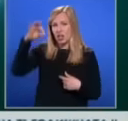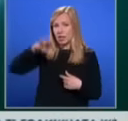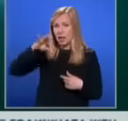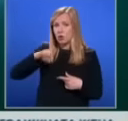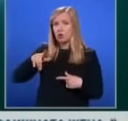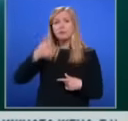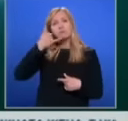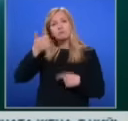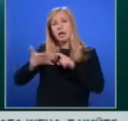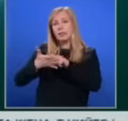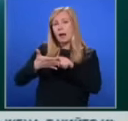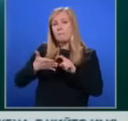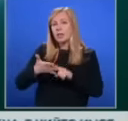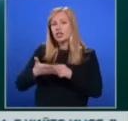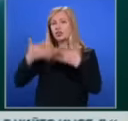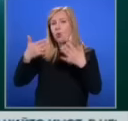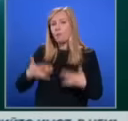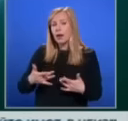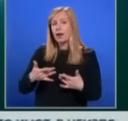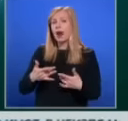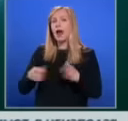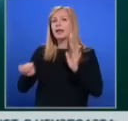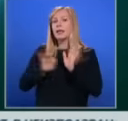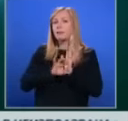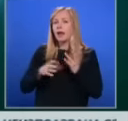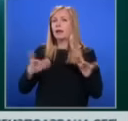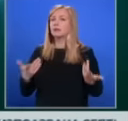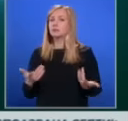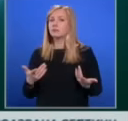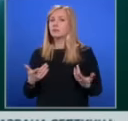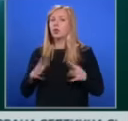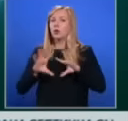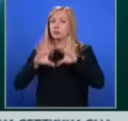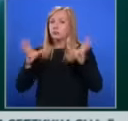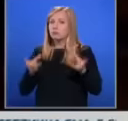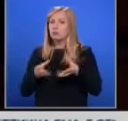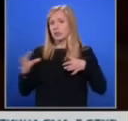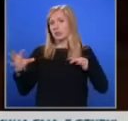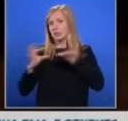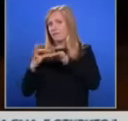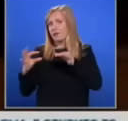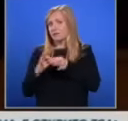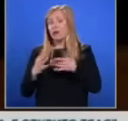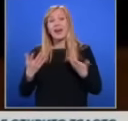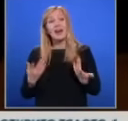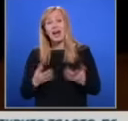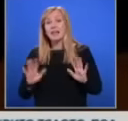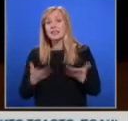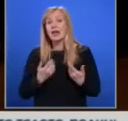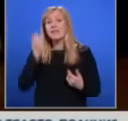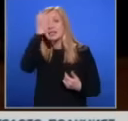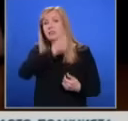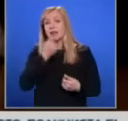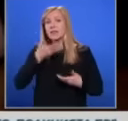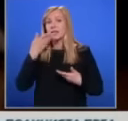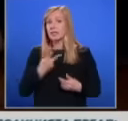набираха номера, имейли и имена на потенциални клиенти и оттам вече ние се свързвахме с тях. Как става измамата? Разказват